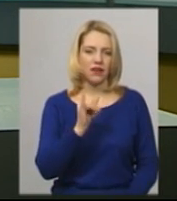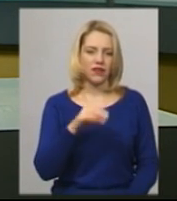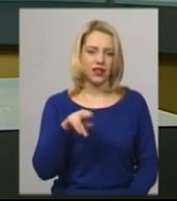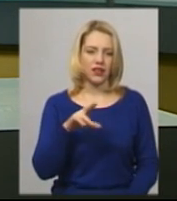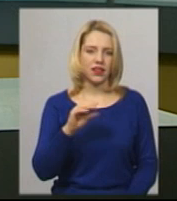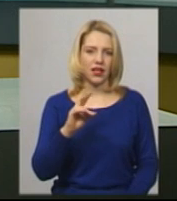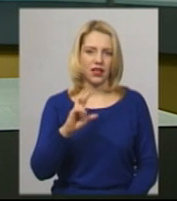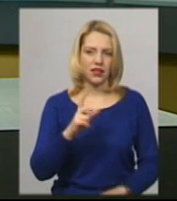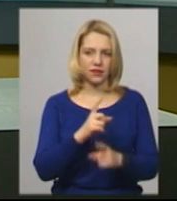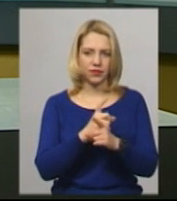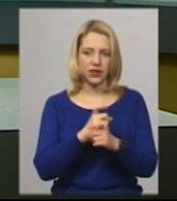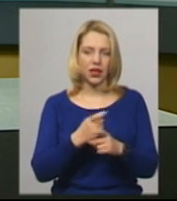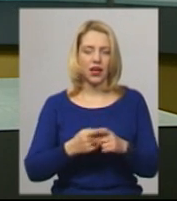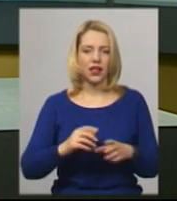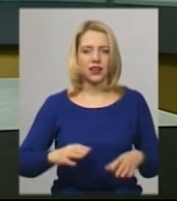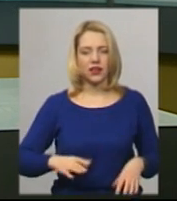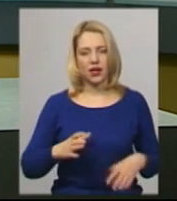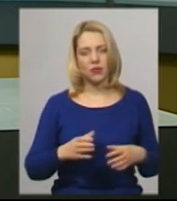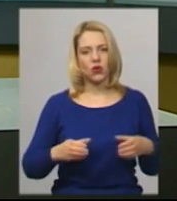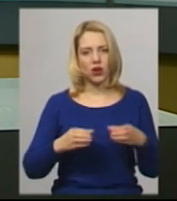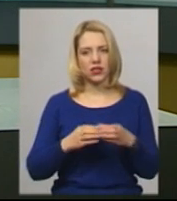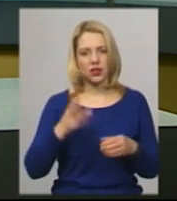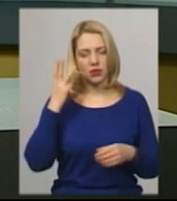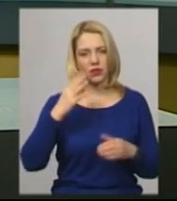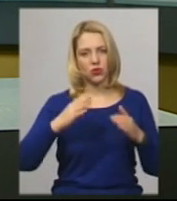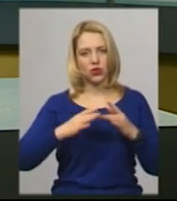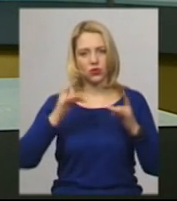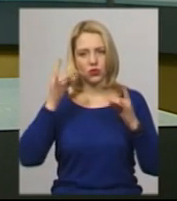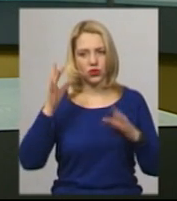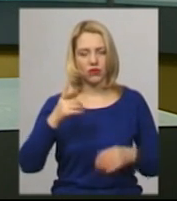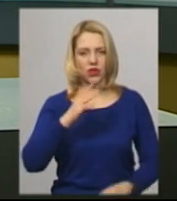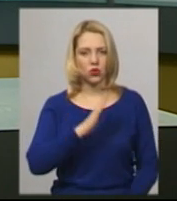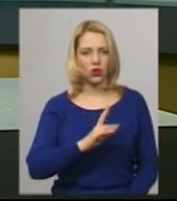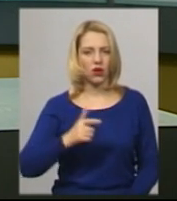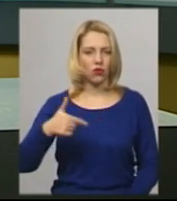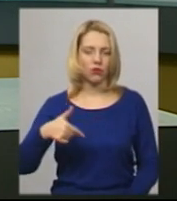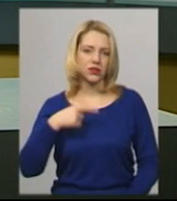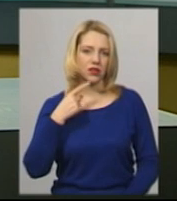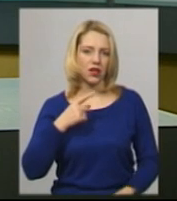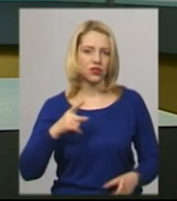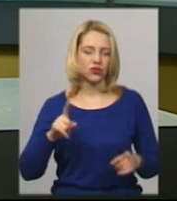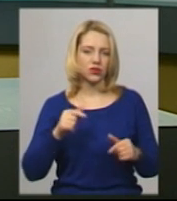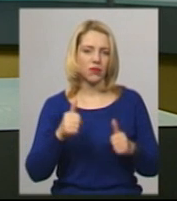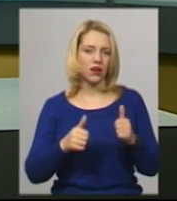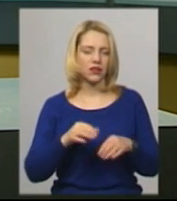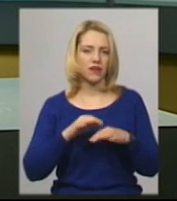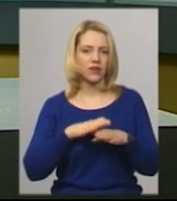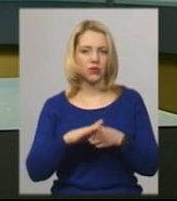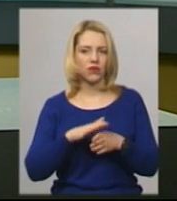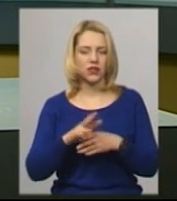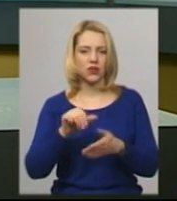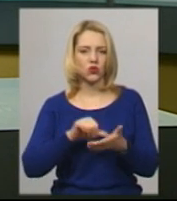категорії ювенали. Тренерка ансамблю Хмельницького будинку культури Вікторія Горобець каже, змагання відбувалися за участі